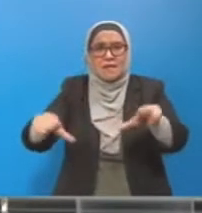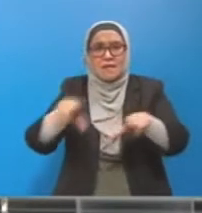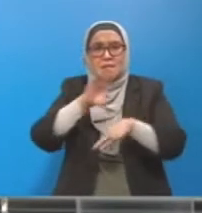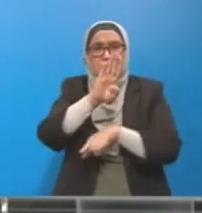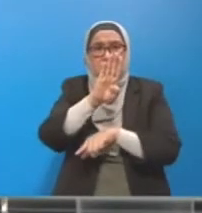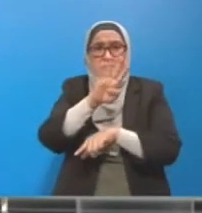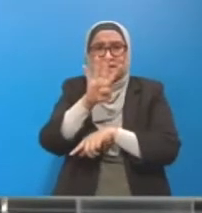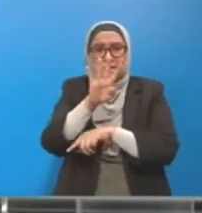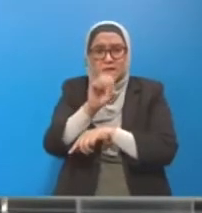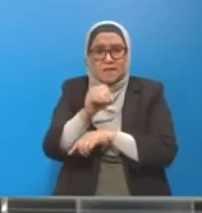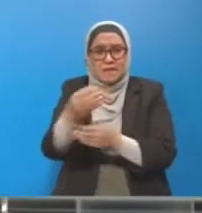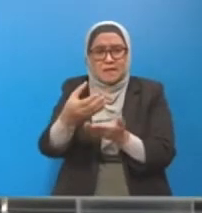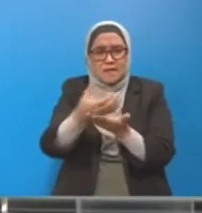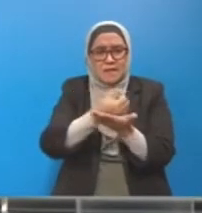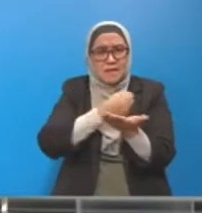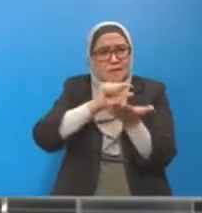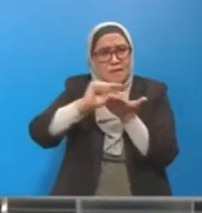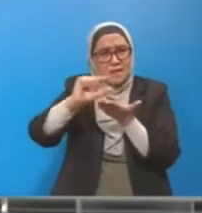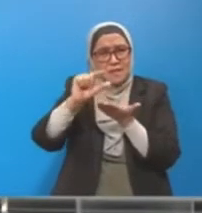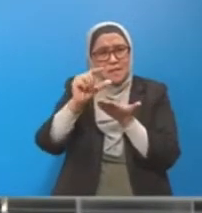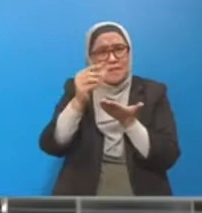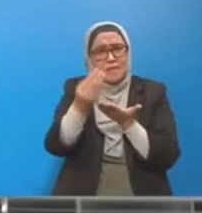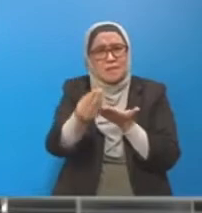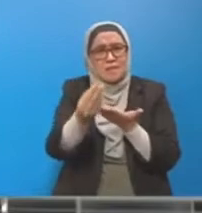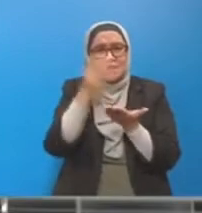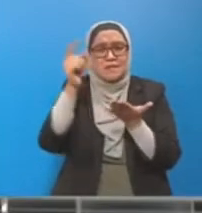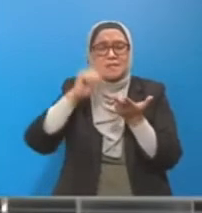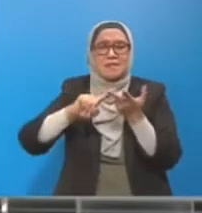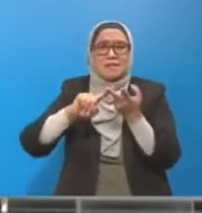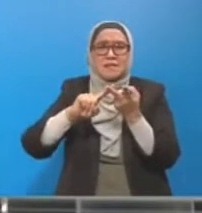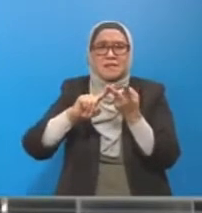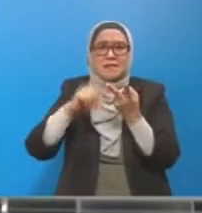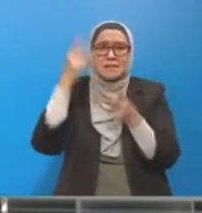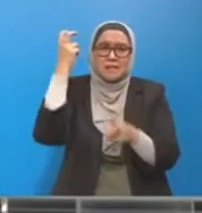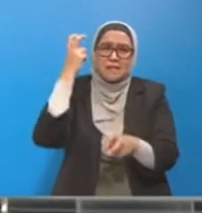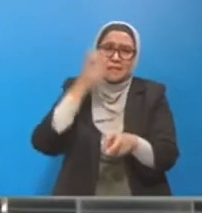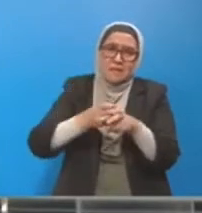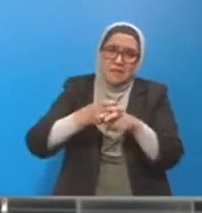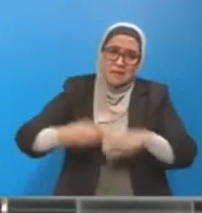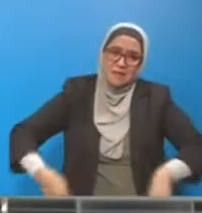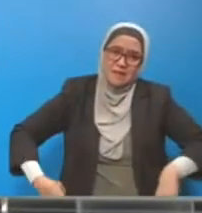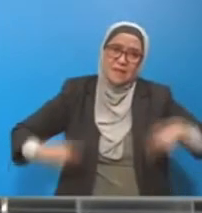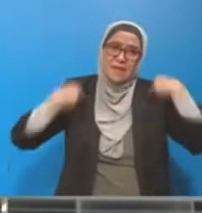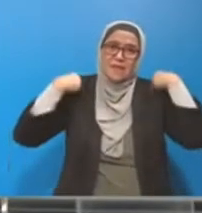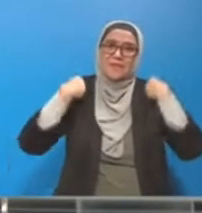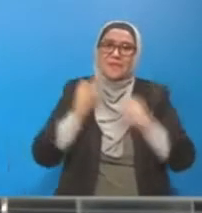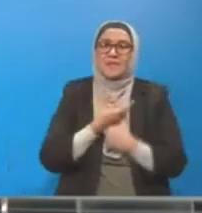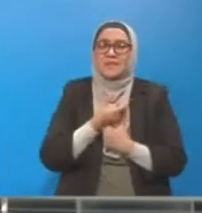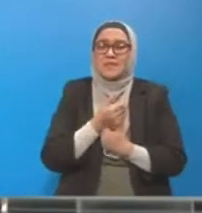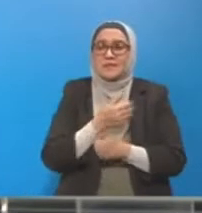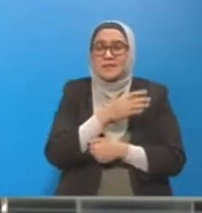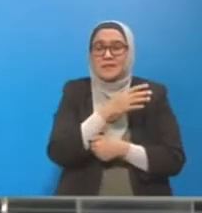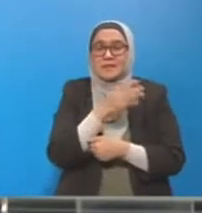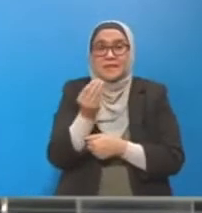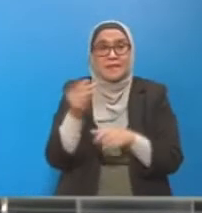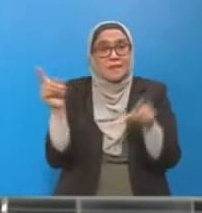mempunyai pendapatan yang rendah, berdepan dengan kesukaran hidup. Tetapi pada waktu yang sama,